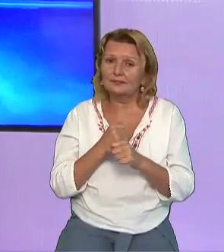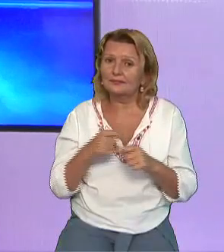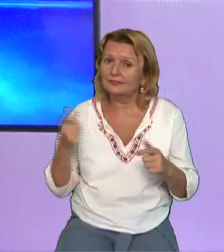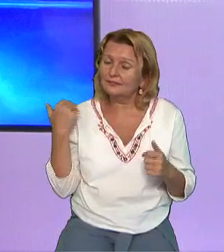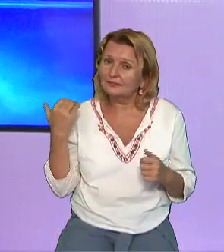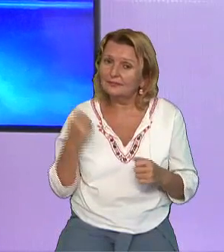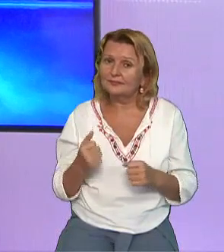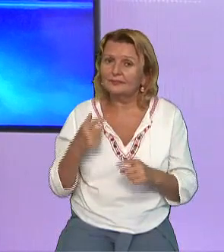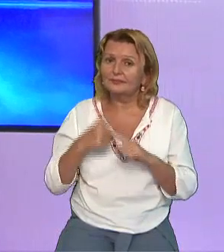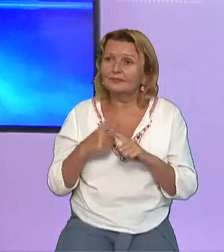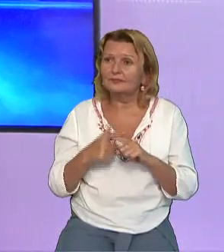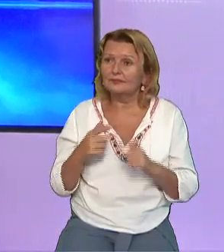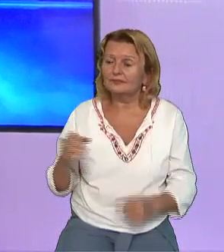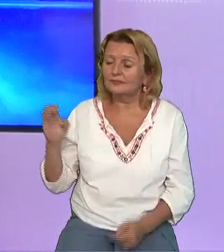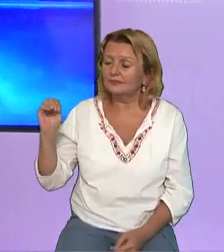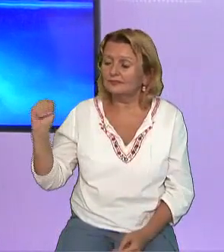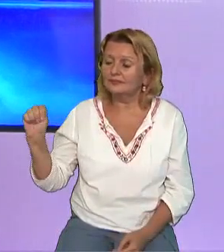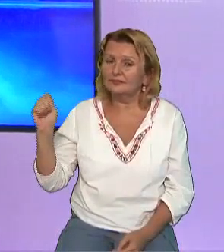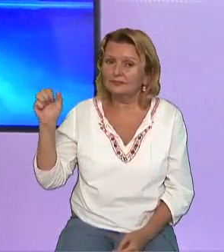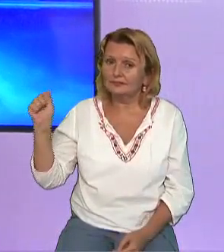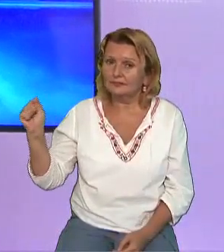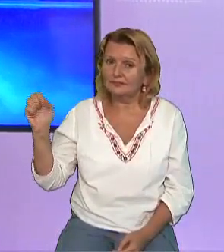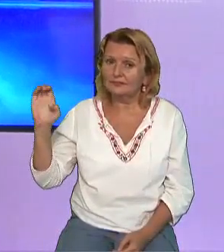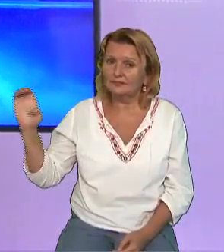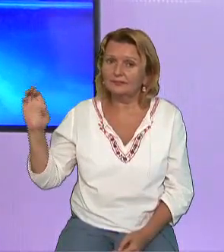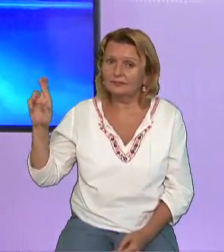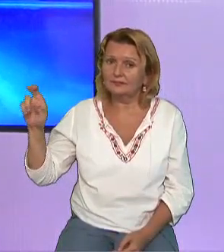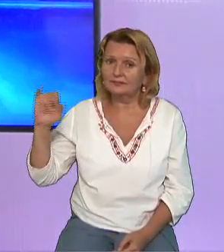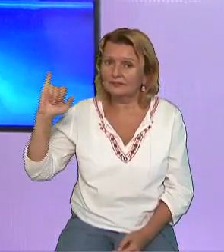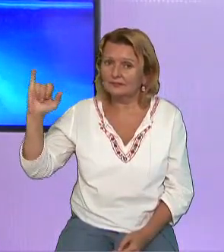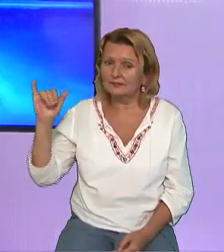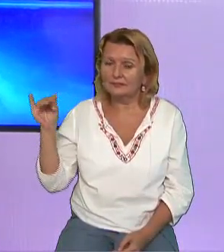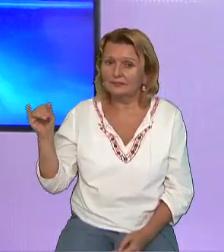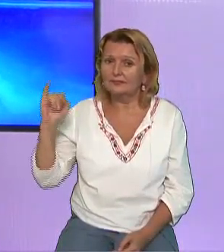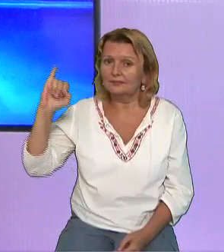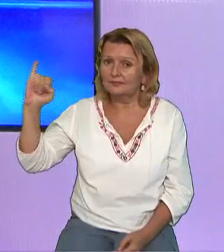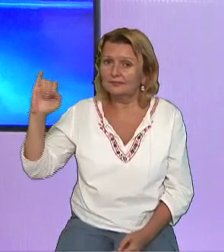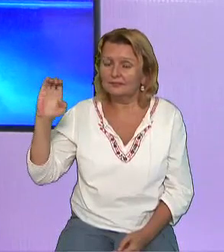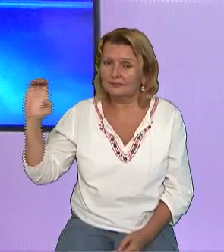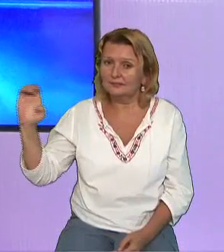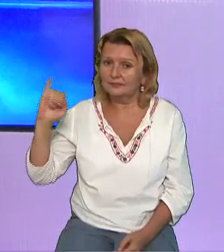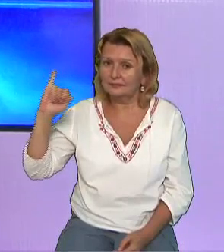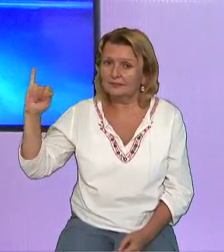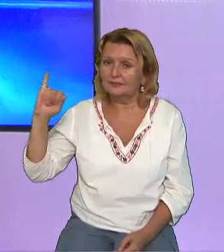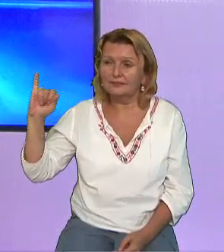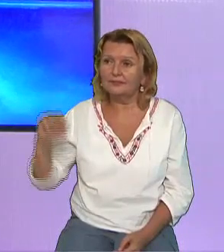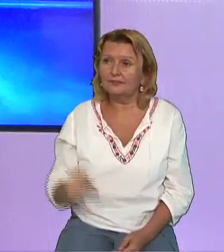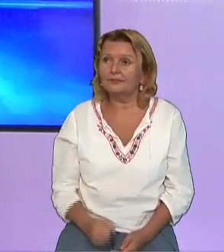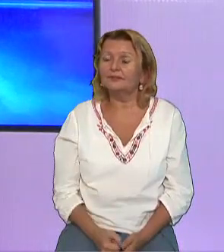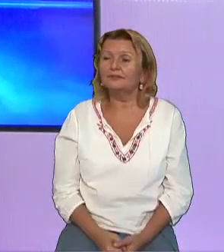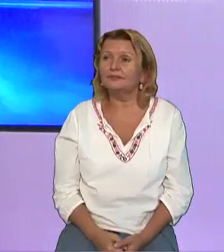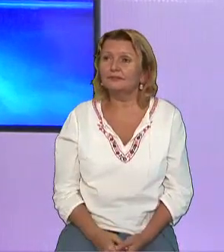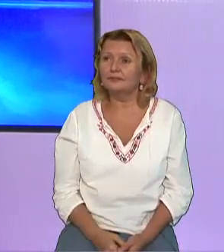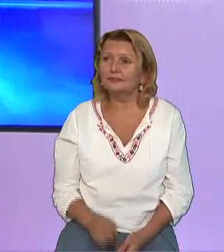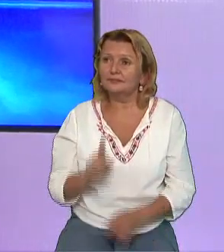Și, pentru exemplu, Cristi vine la Rămnicu Vâlcea. Dumnezeu să-l binecuvânteze. Pentru efortul acesta deosebit. Fiecare tânăr care a venit aici și care a vorbit